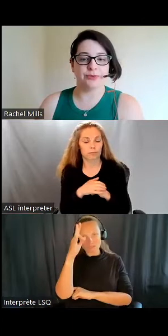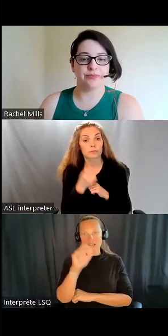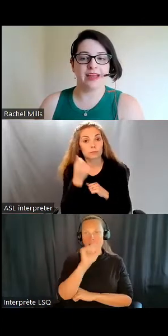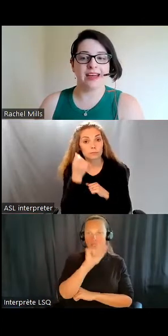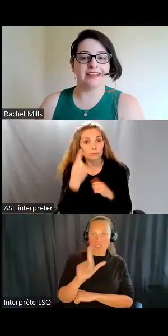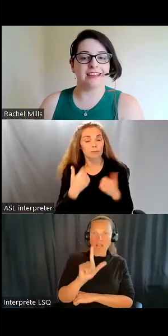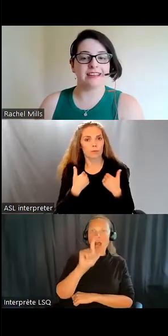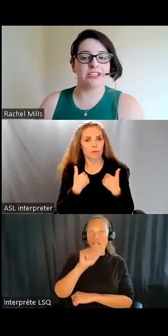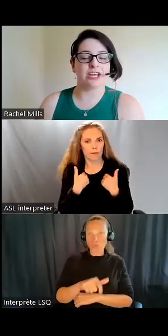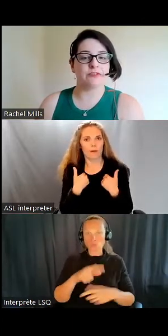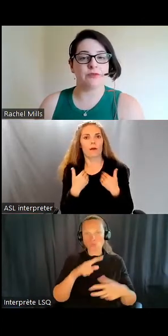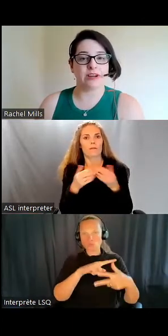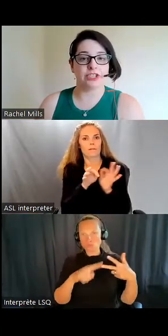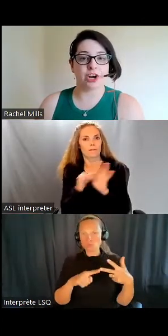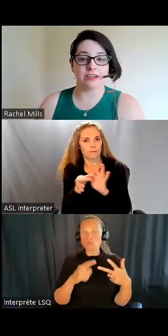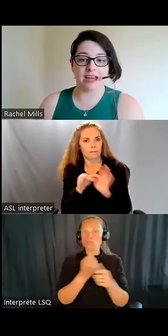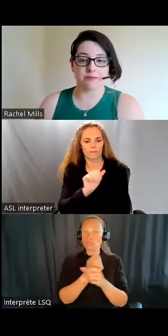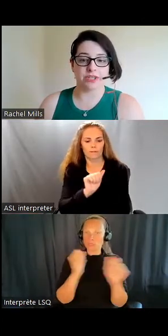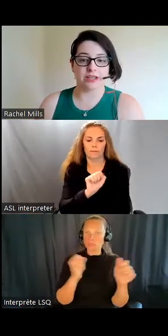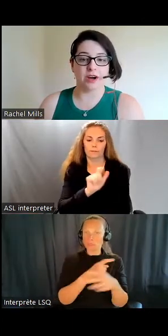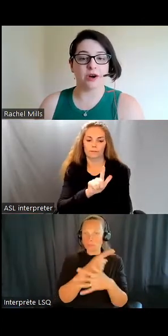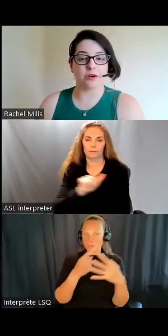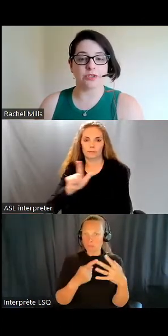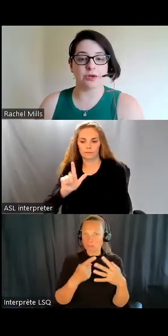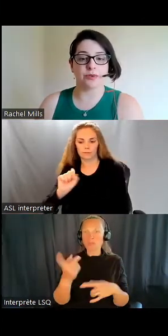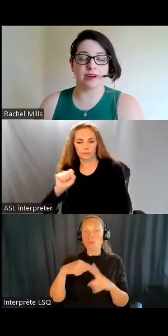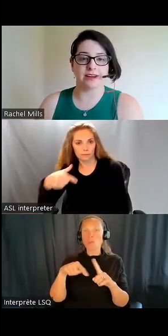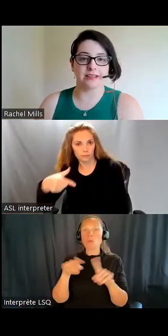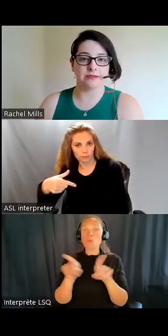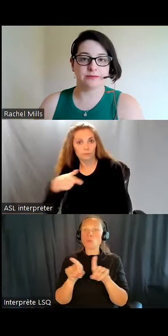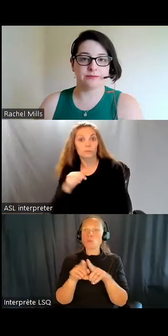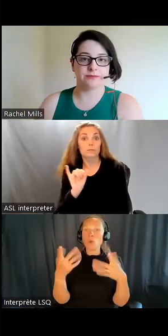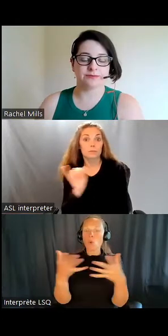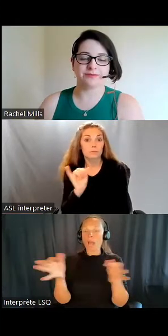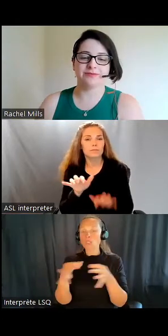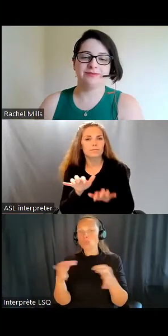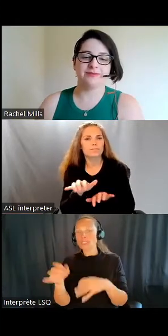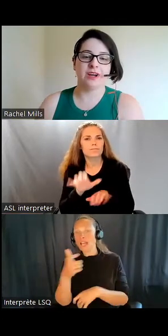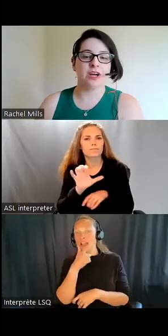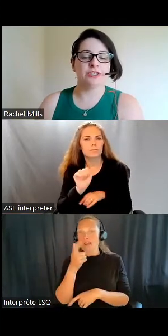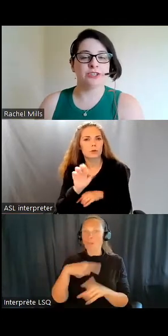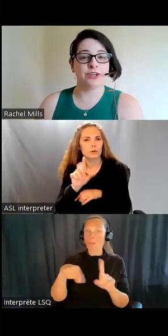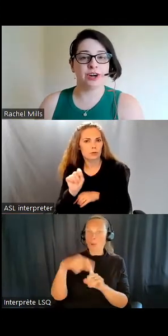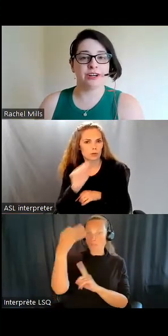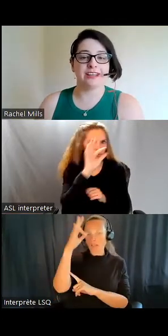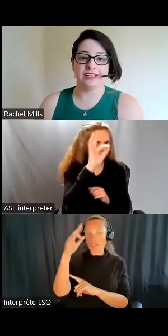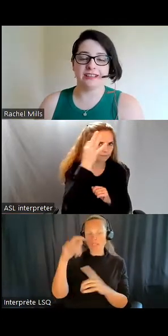et le LSQ et le sous-titrage en anglais et en français sont également disponibles.